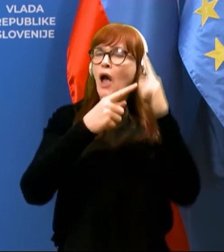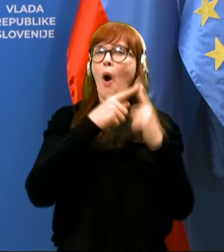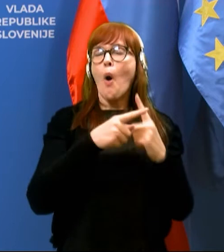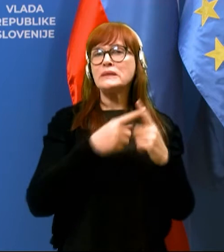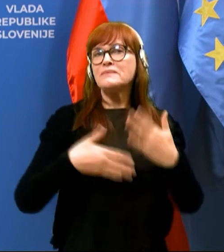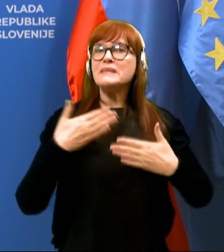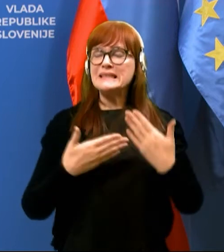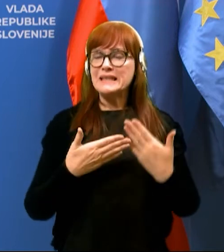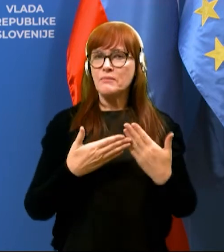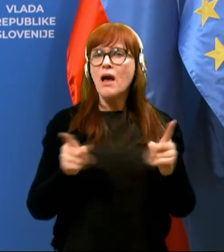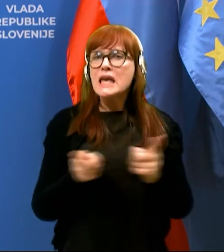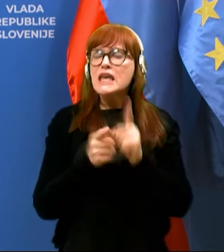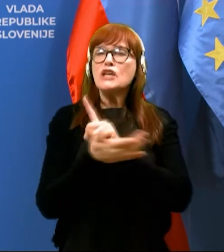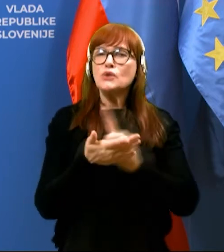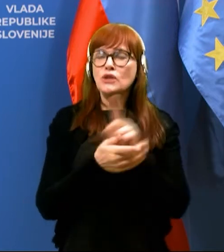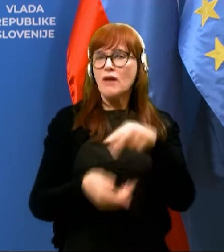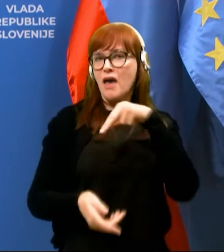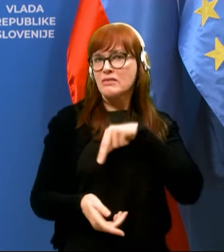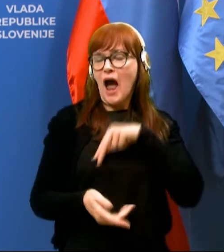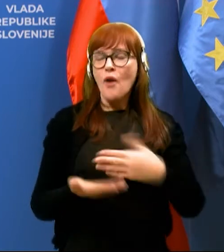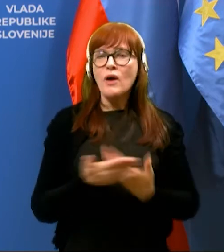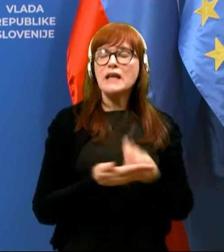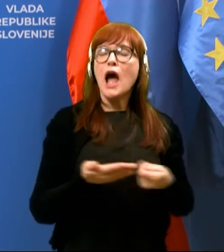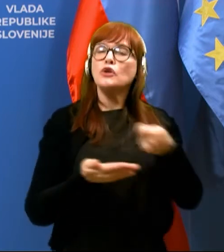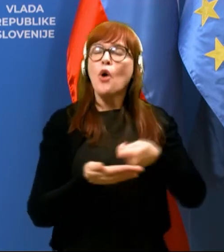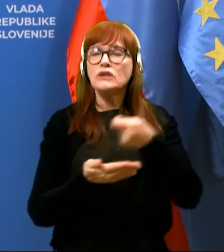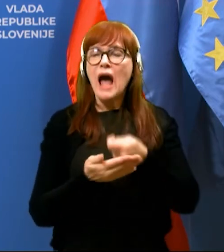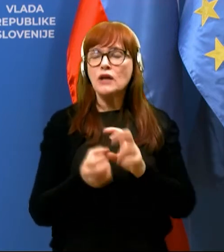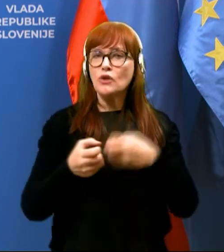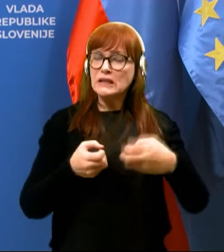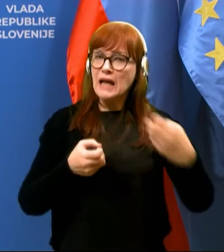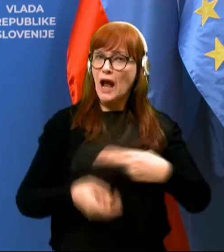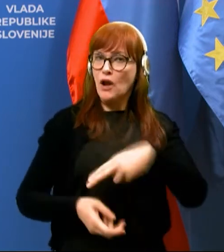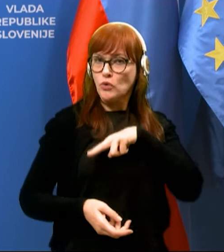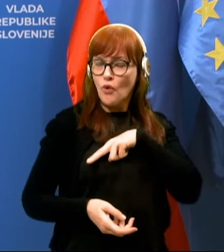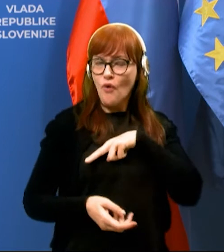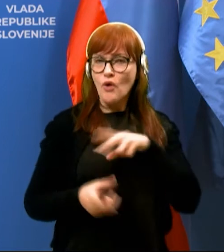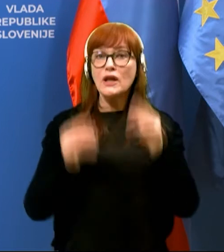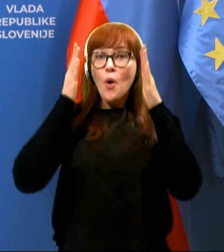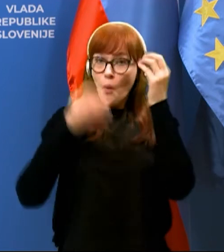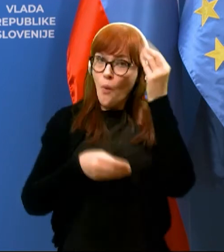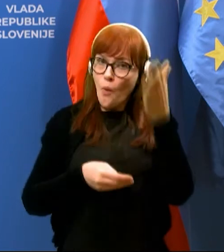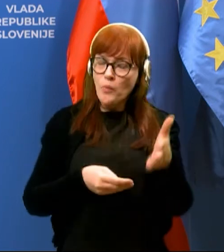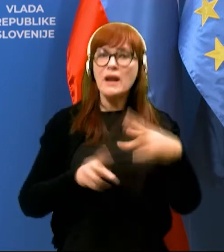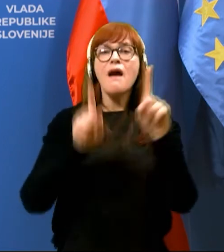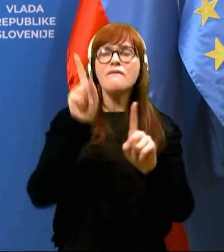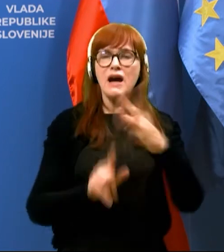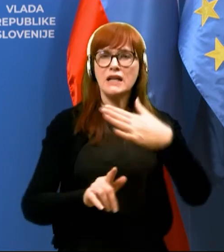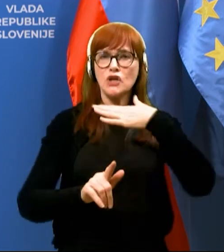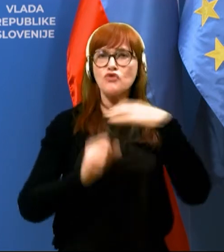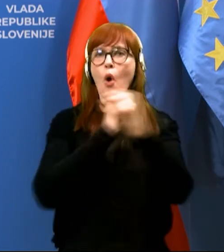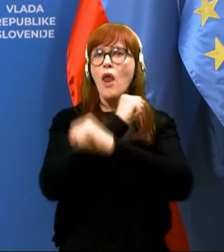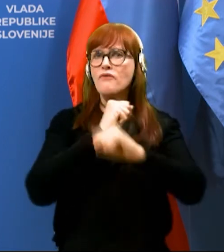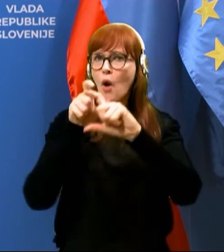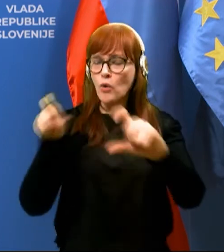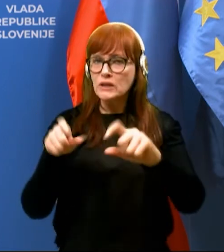najkrati bo tudi naloga za dodatno nadaljno odgovornost z upanjem, da bodo vrtci šole, fakultete